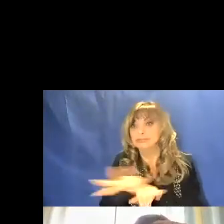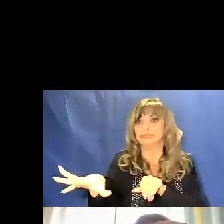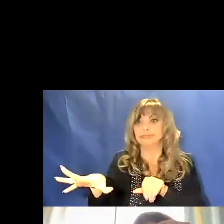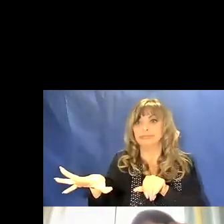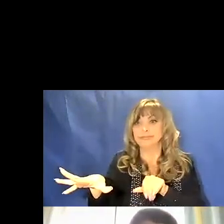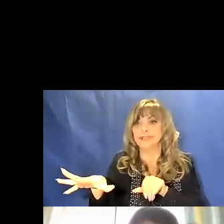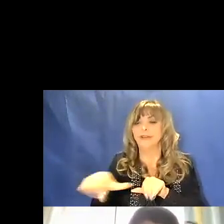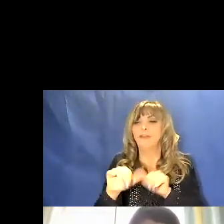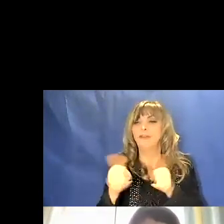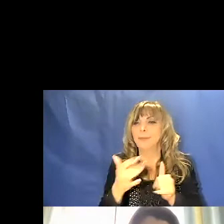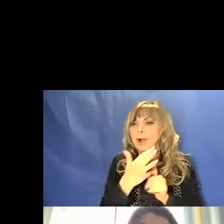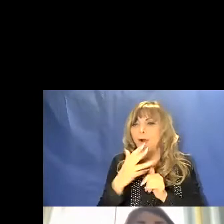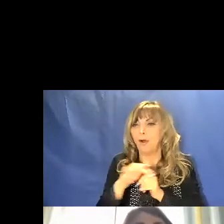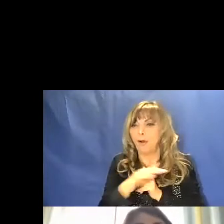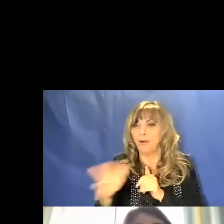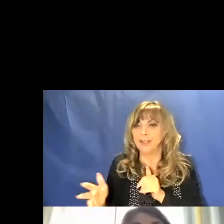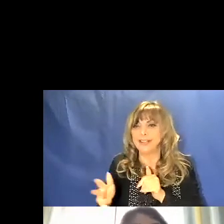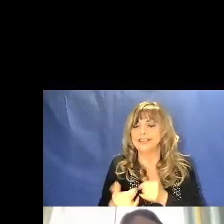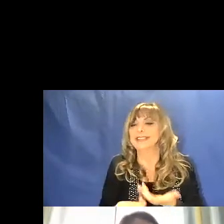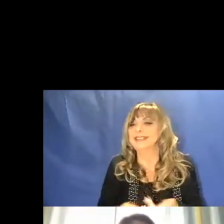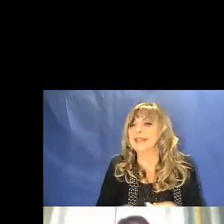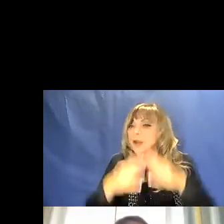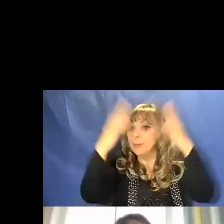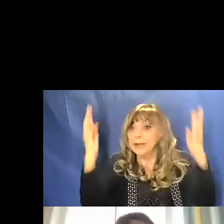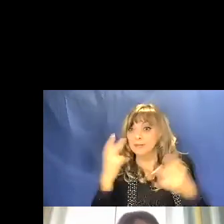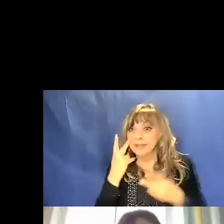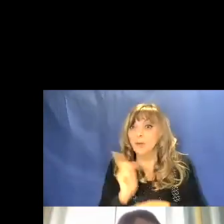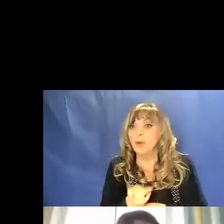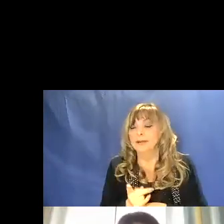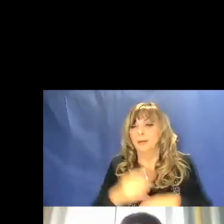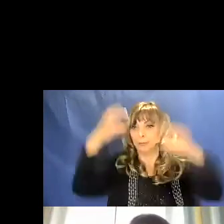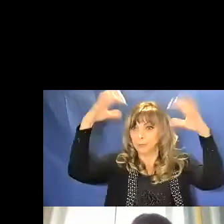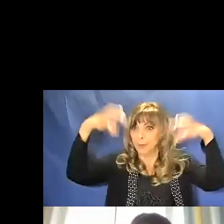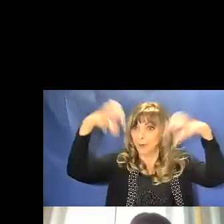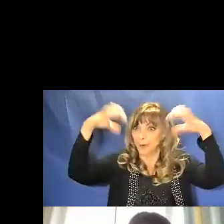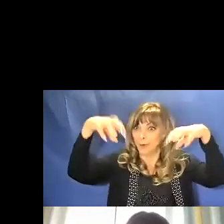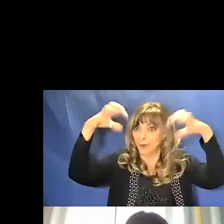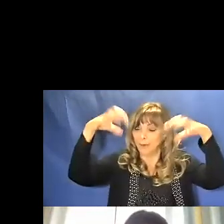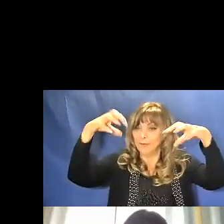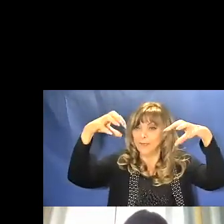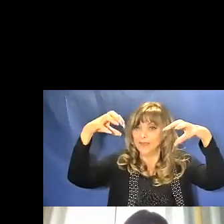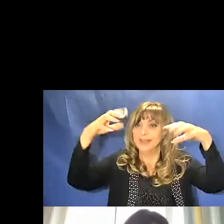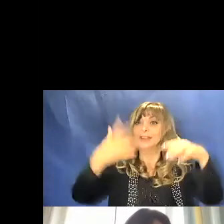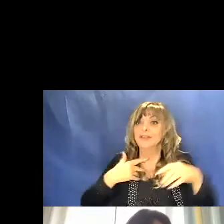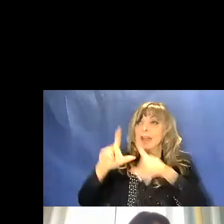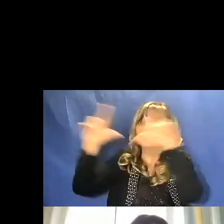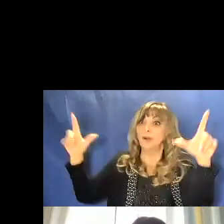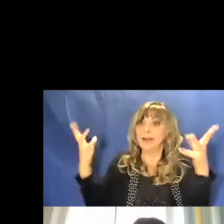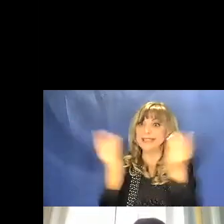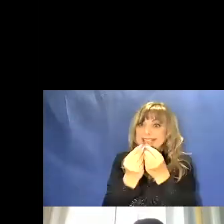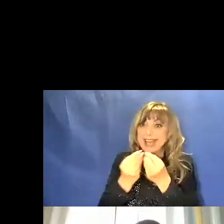Infatti, quando è che abbiamo l'arcobaleno? Ce l'abbiamo quando piove e contemporaneamente c'è il sole.